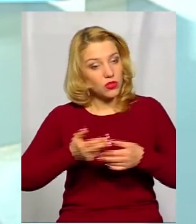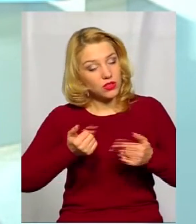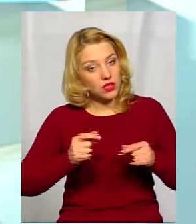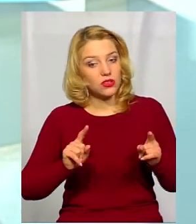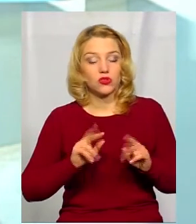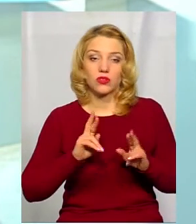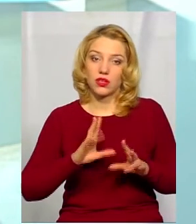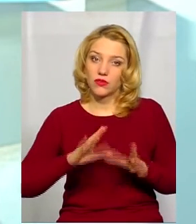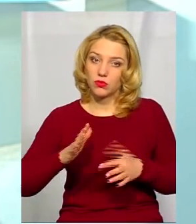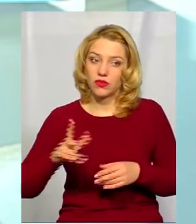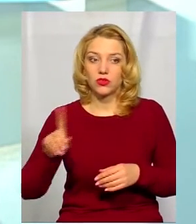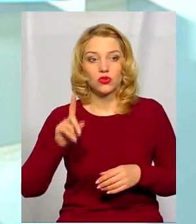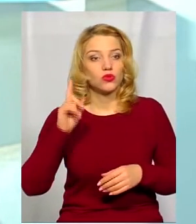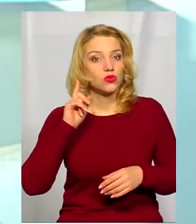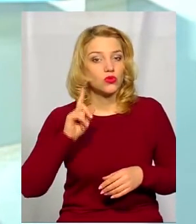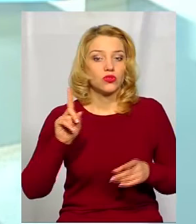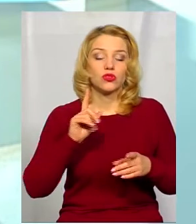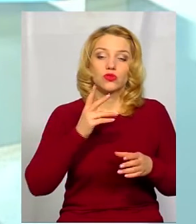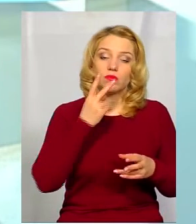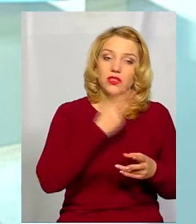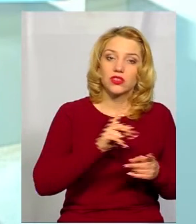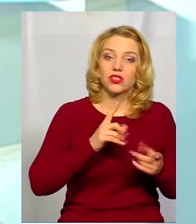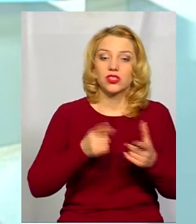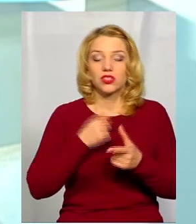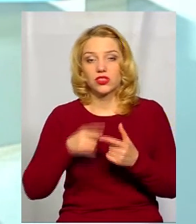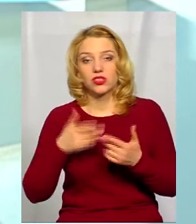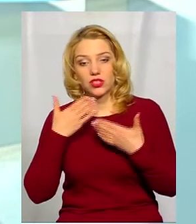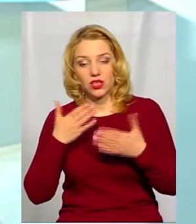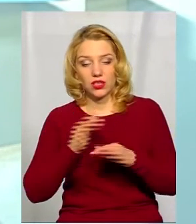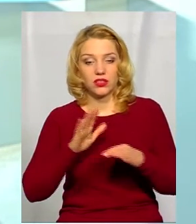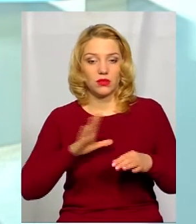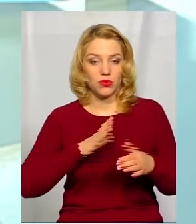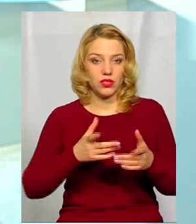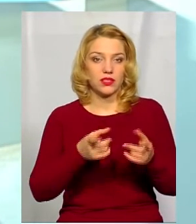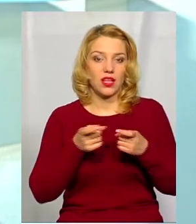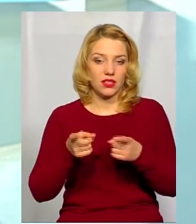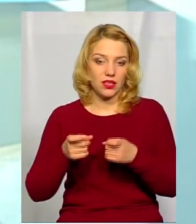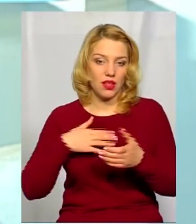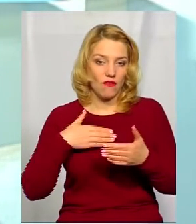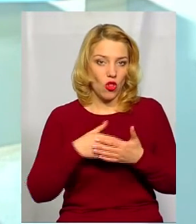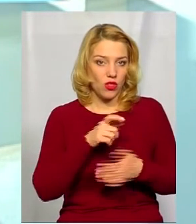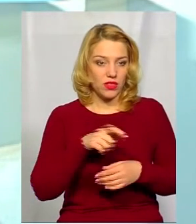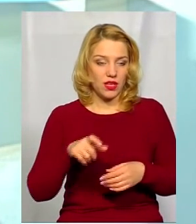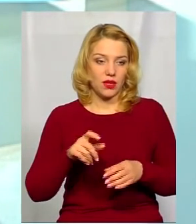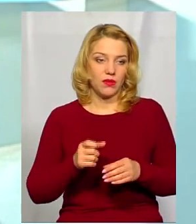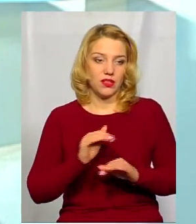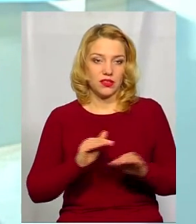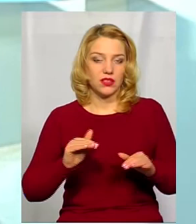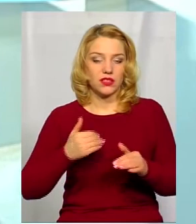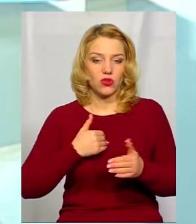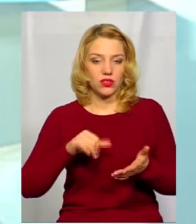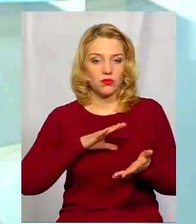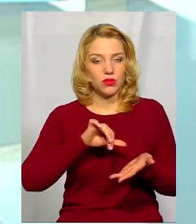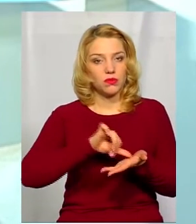що як відбувалося, чи вони чули, чи бачили, чи читали. Діти були задіяні волонтерами, певна кількість дітей захотіли бути